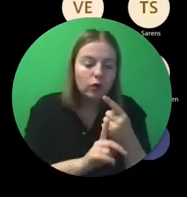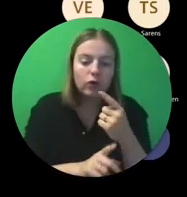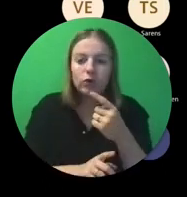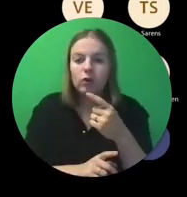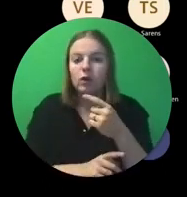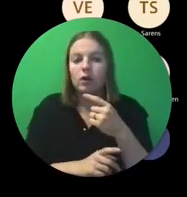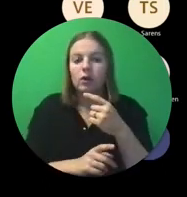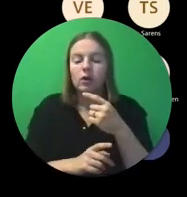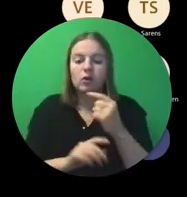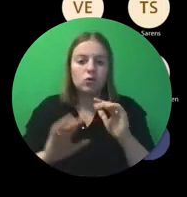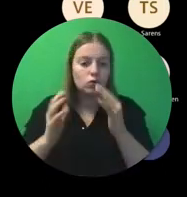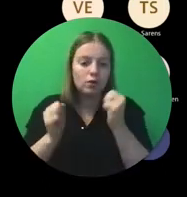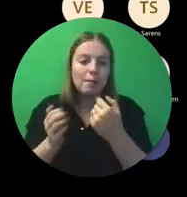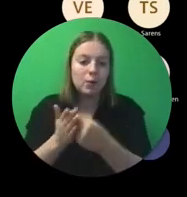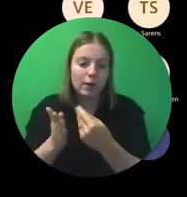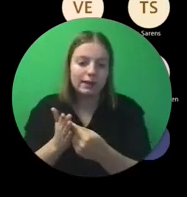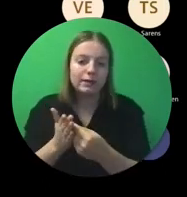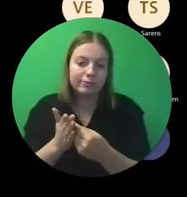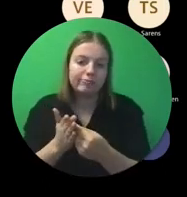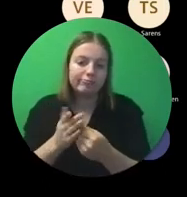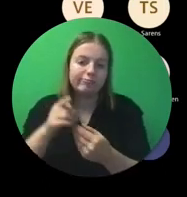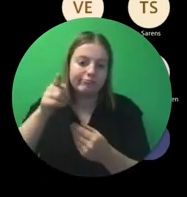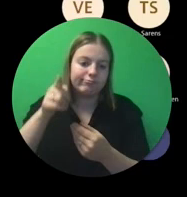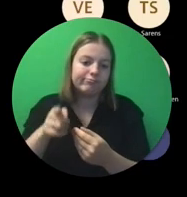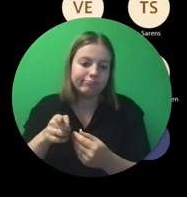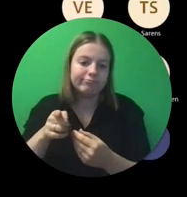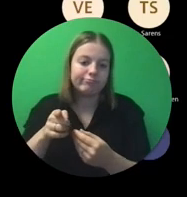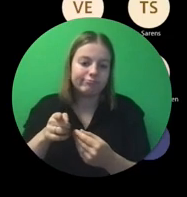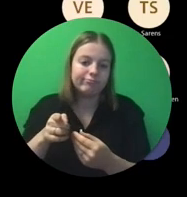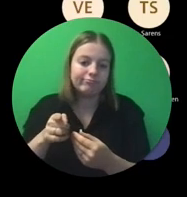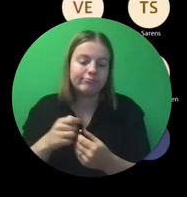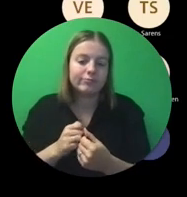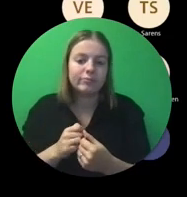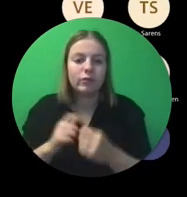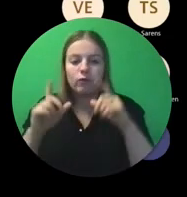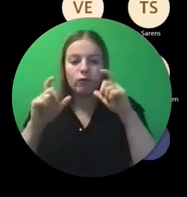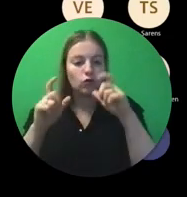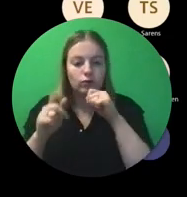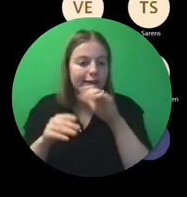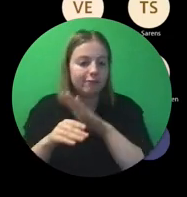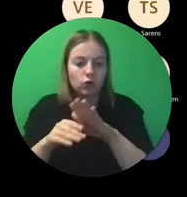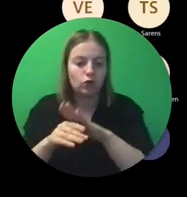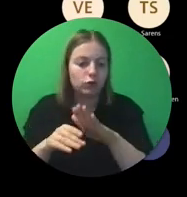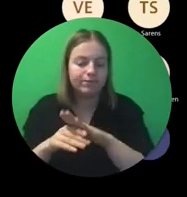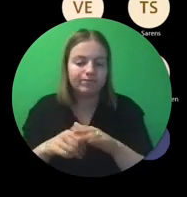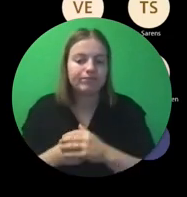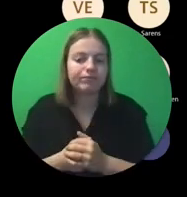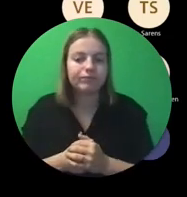bewezen door de opzomming die Wim hier net gaf. Dus ja, een foto voelt het daar niet aan.